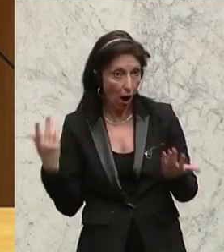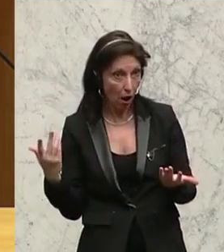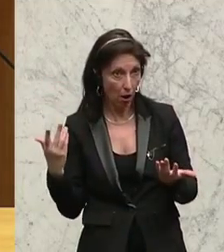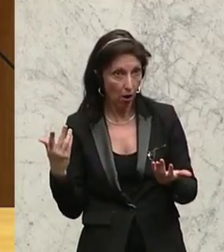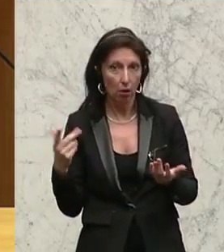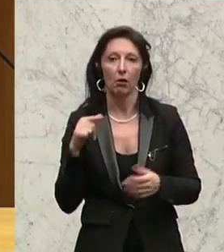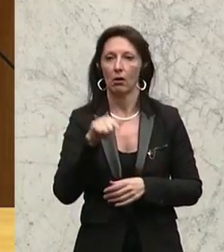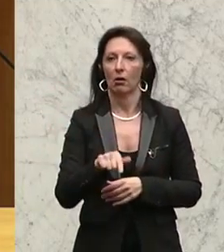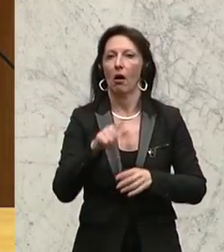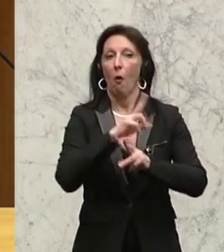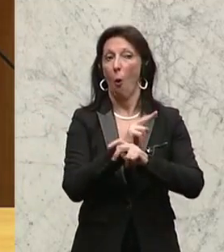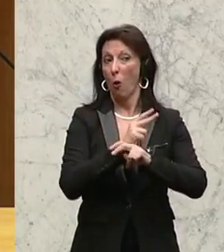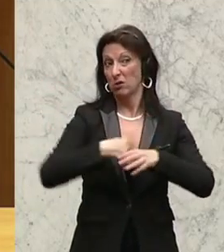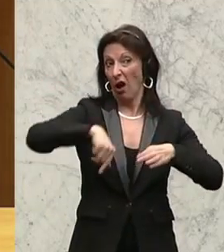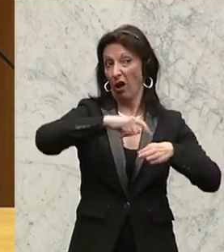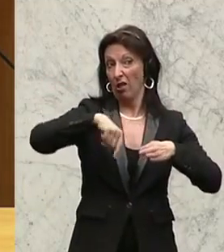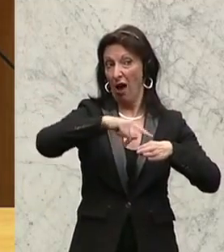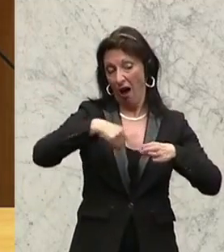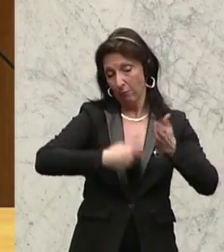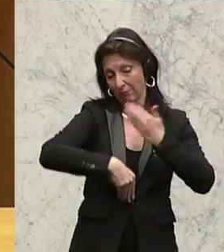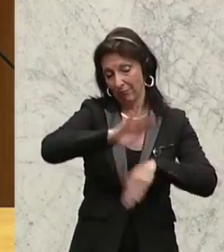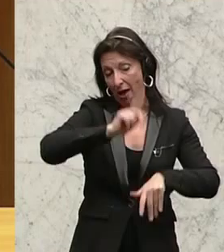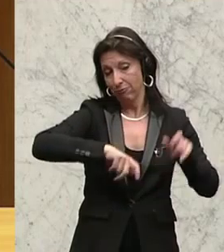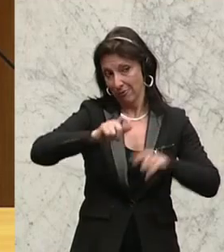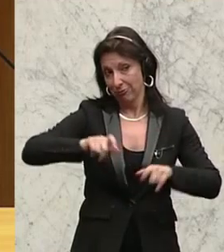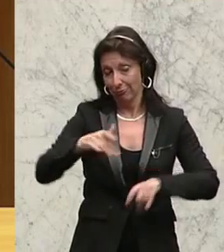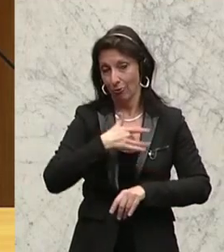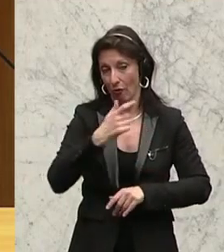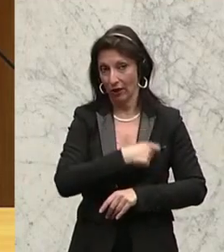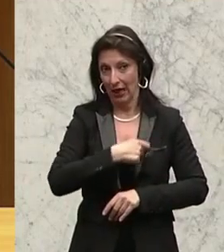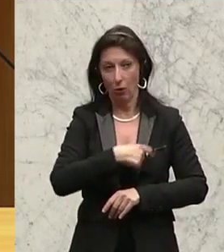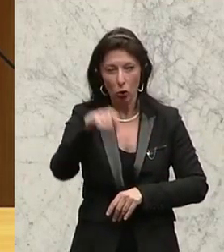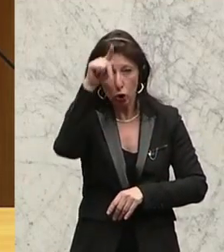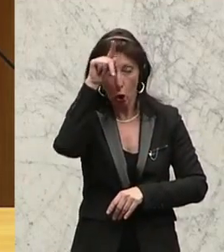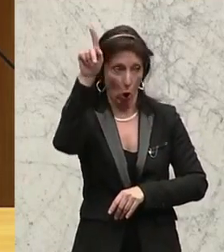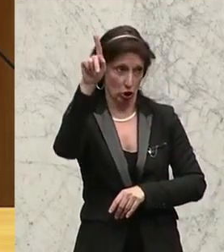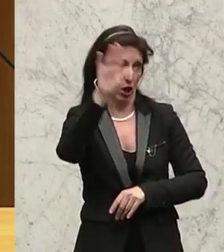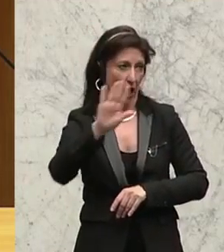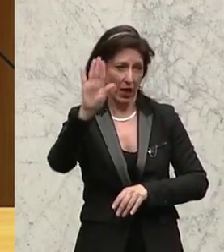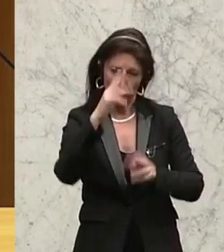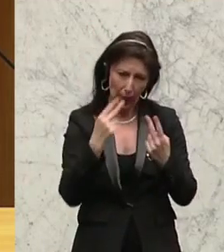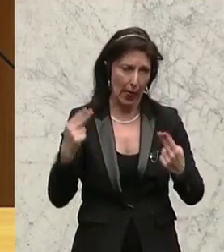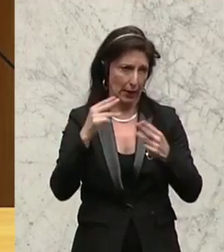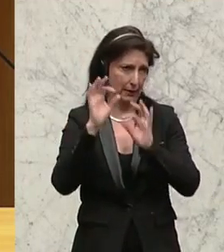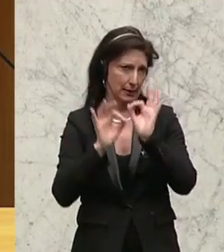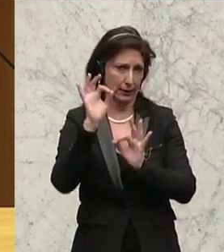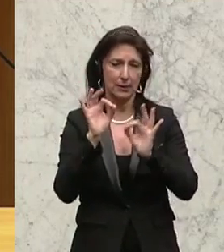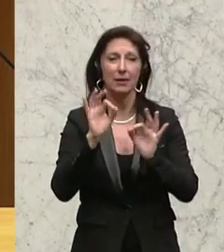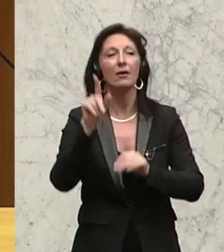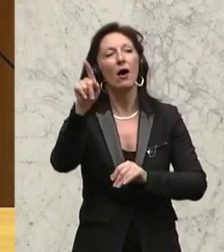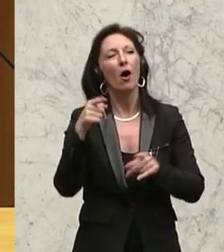als von der ansässigen Bevölkerung. Und die Zahlen für Deutschland sind hier ganz ähnlich. Viertens, ein weiterer Fehler in dieser